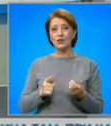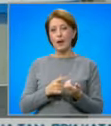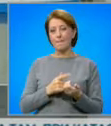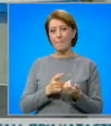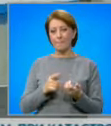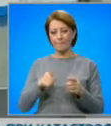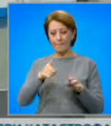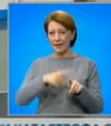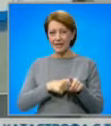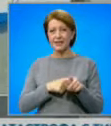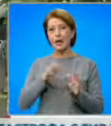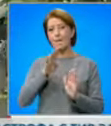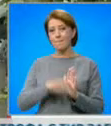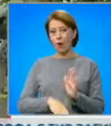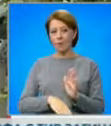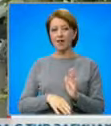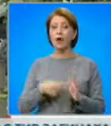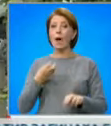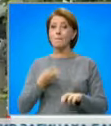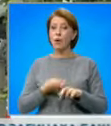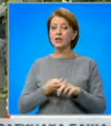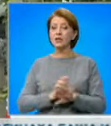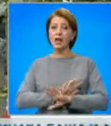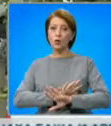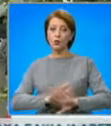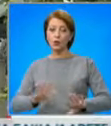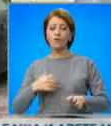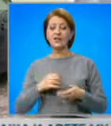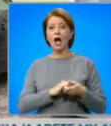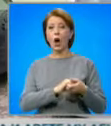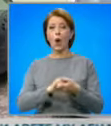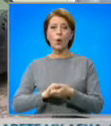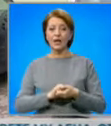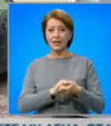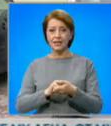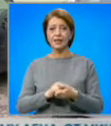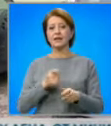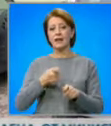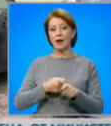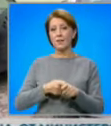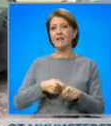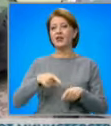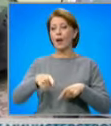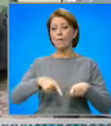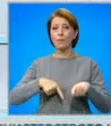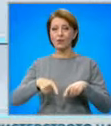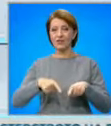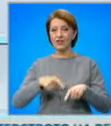намалял. За това от болницата имат готовност да организират и мобилни екипи, които да ходят и по малките населени места.